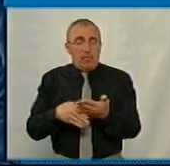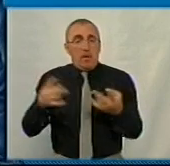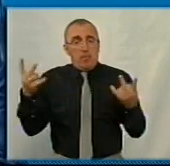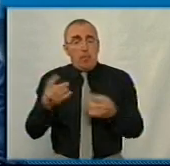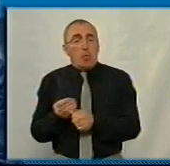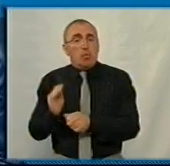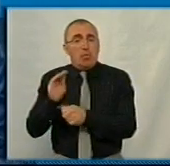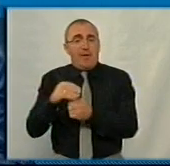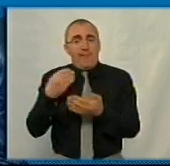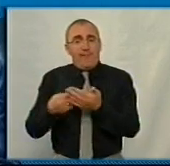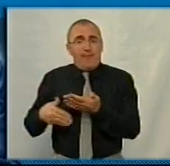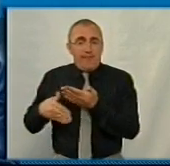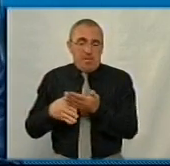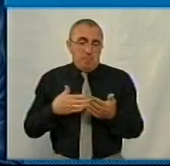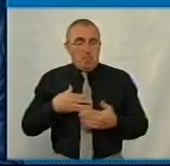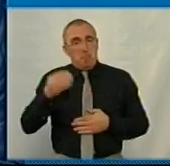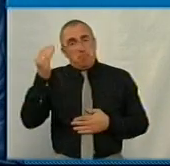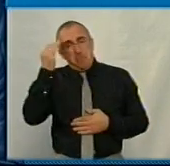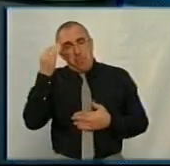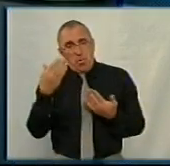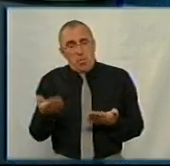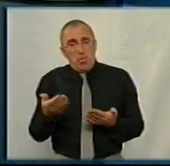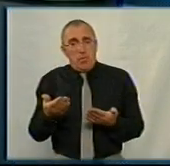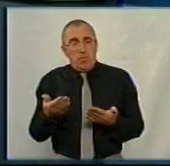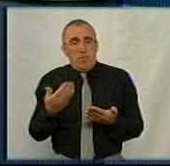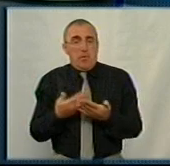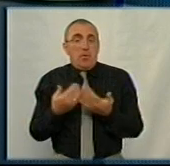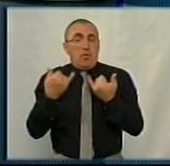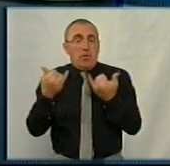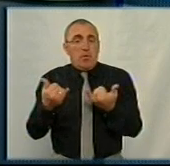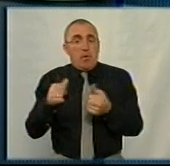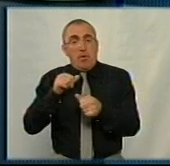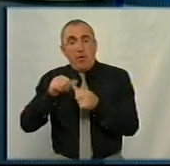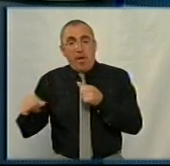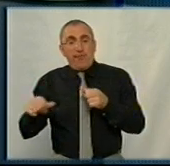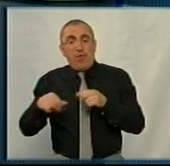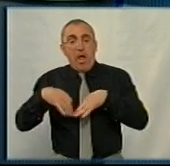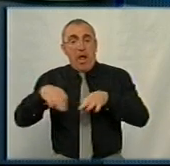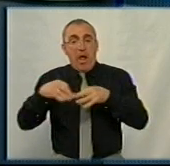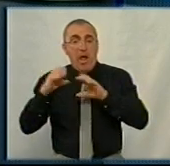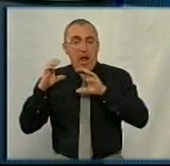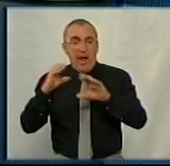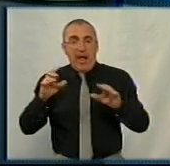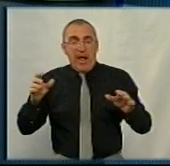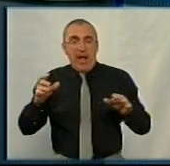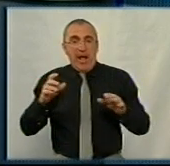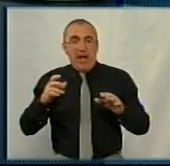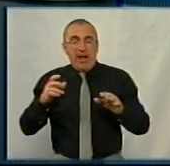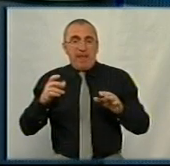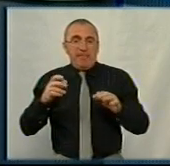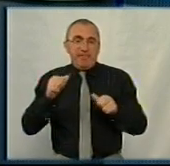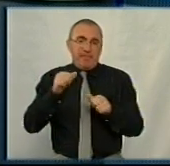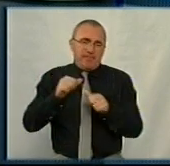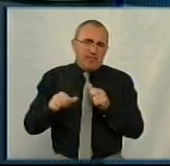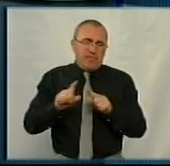додаткового фінансування, на мій погляд. Нових автомобілів. Для того, наприклад, для того, щоб окремий автомобіль, рейнмебіль, чи пальний